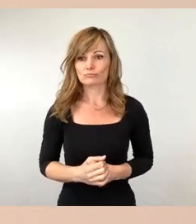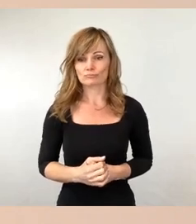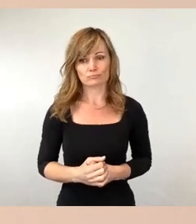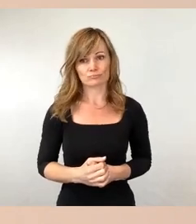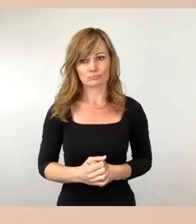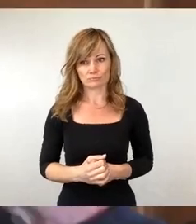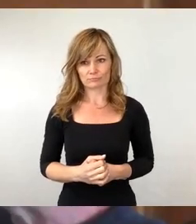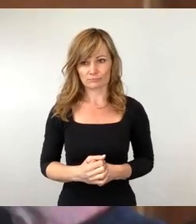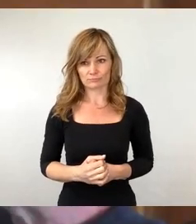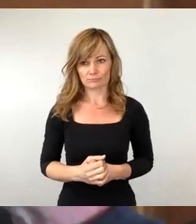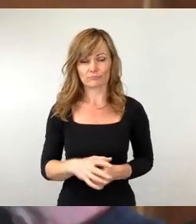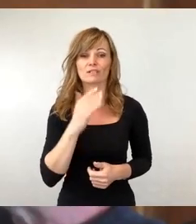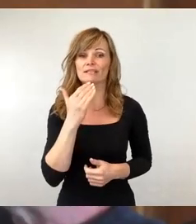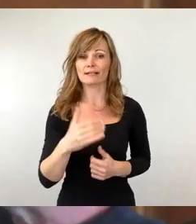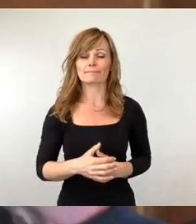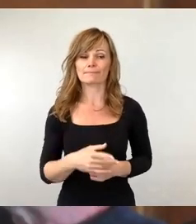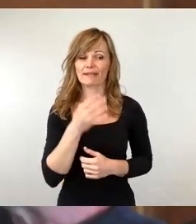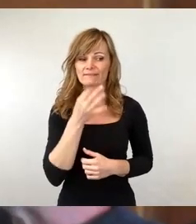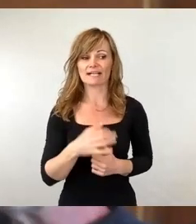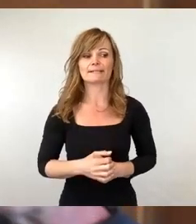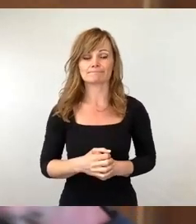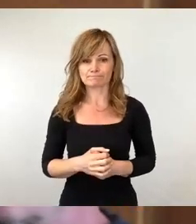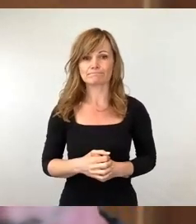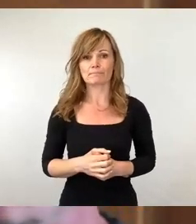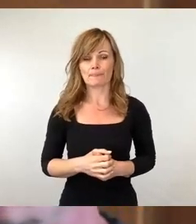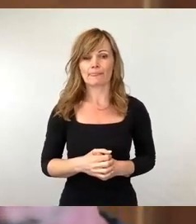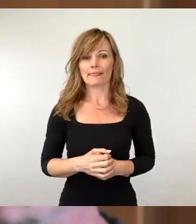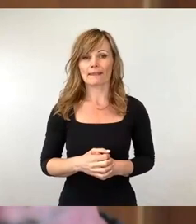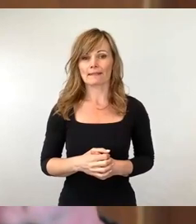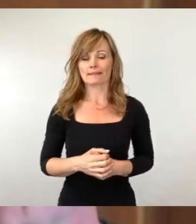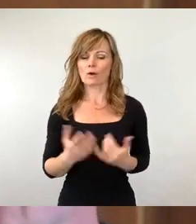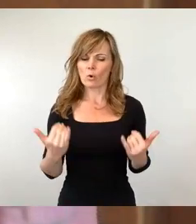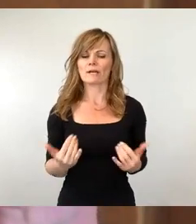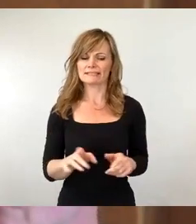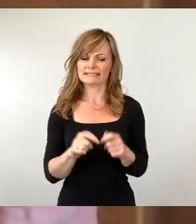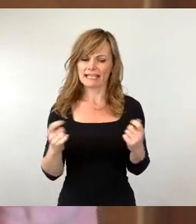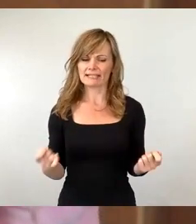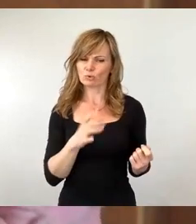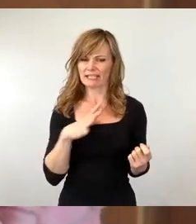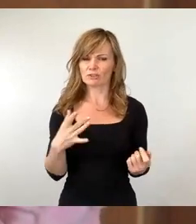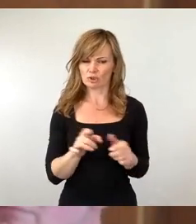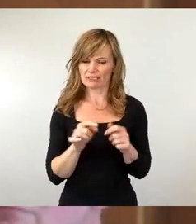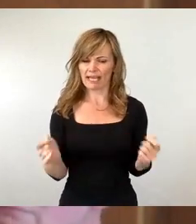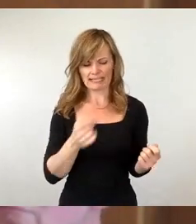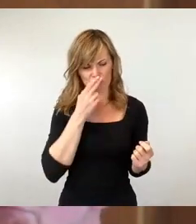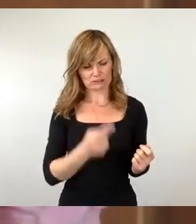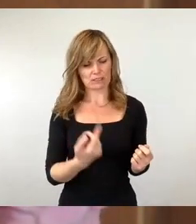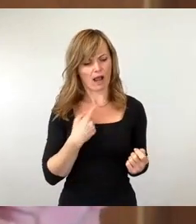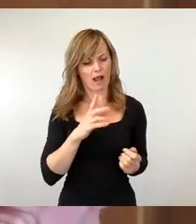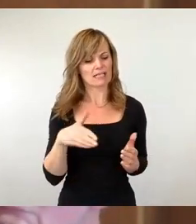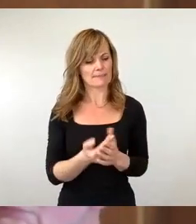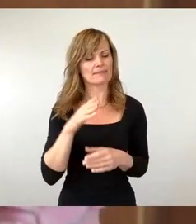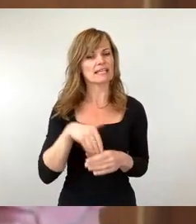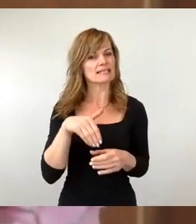Vielen Dank für die Nachfrage. Der heutigen Sächsischen Zeitung war zu entnehmen, dass es interne Auswertungen aus Ihrem